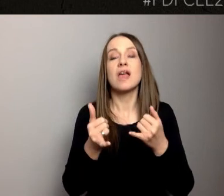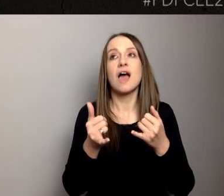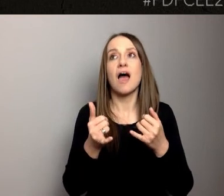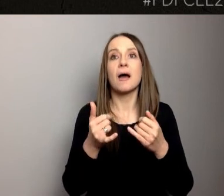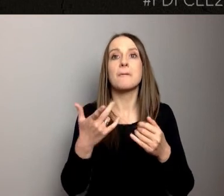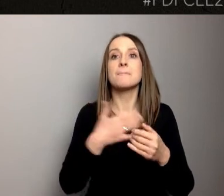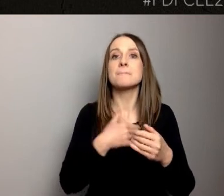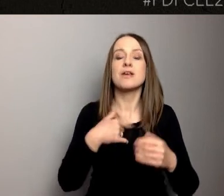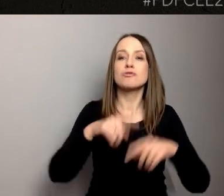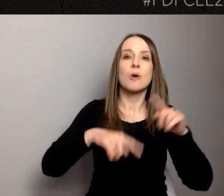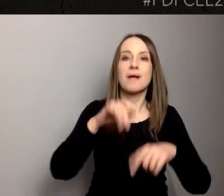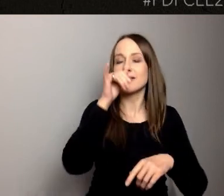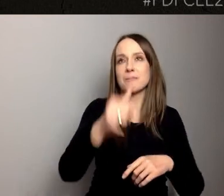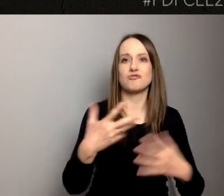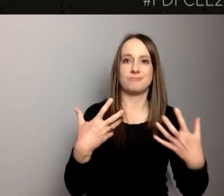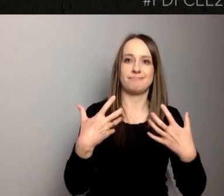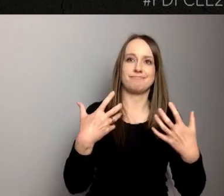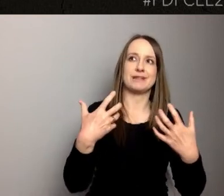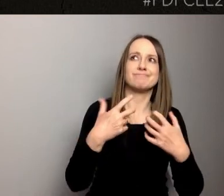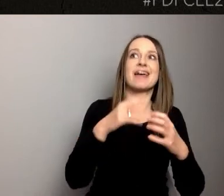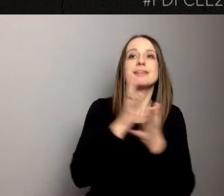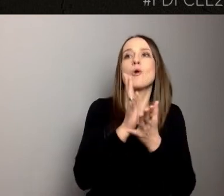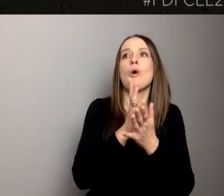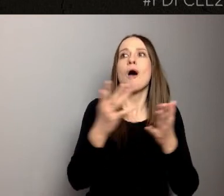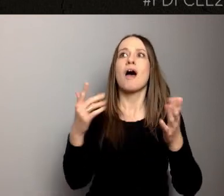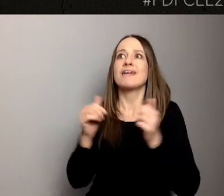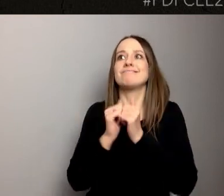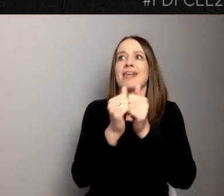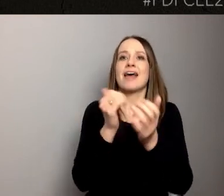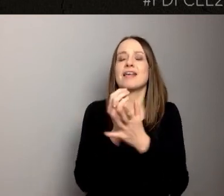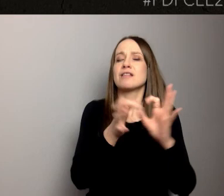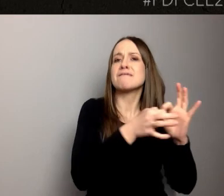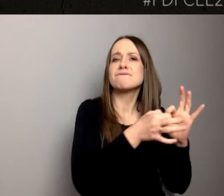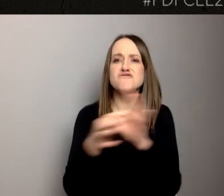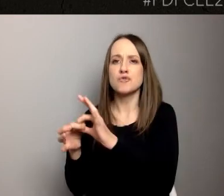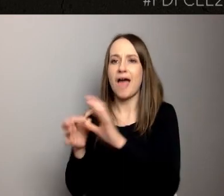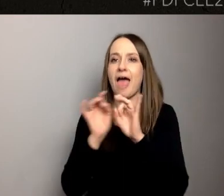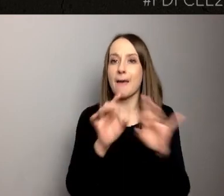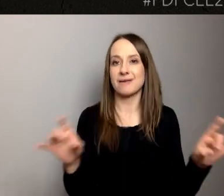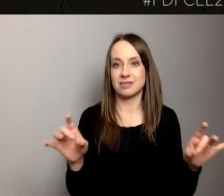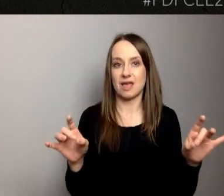związane z epidemią. I na kolejnych slajdach właśnie chciałam pokazać, jak to się zmienia,